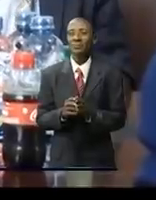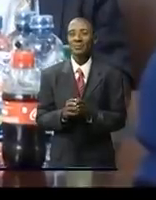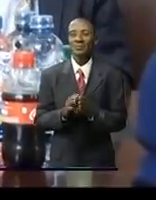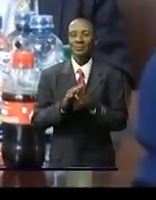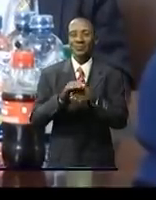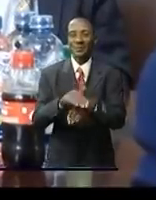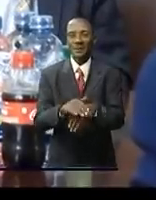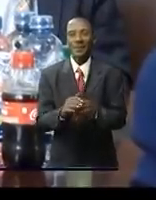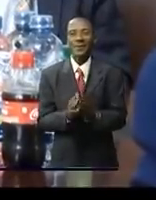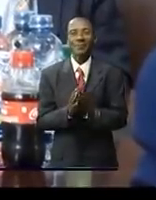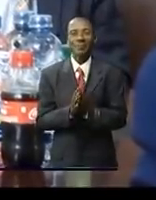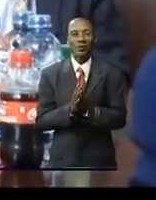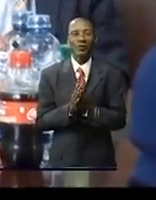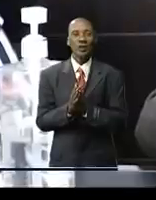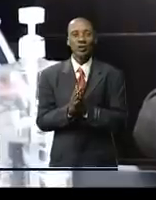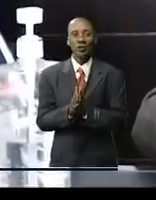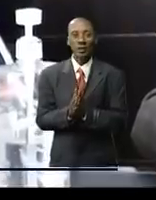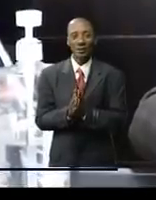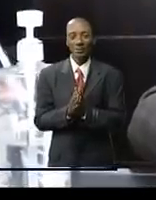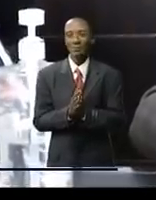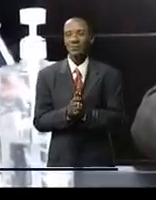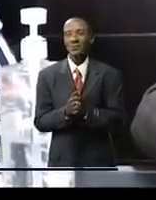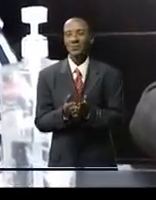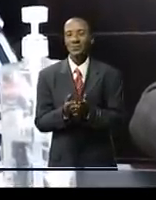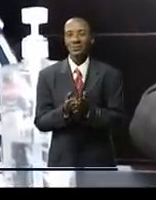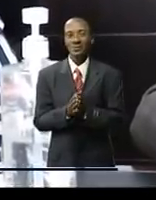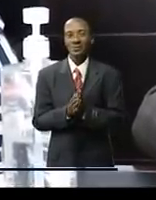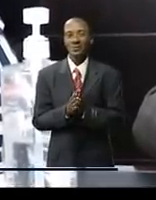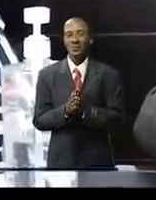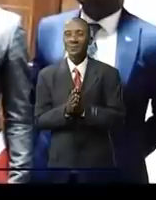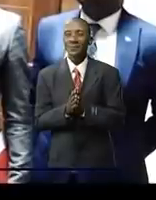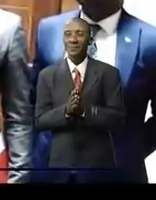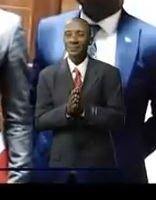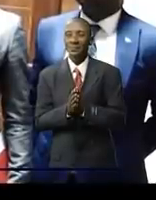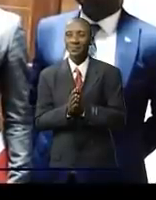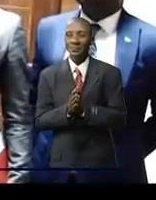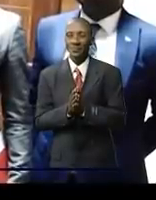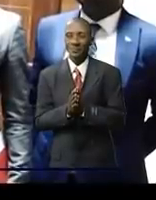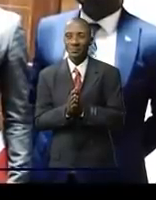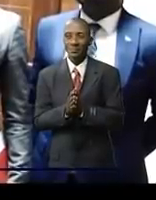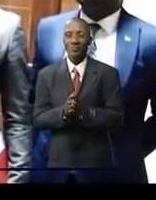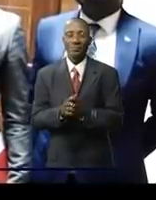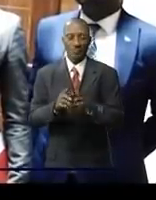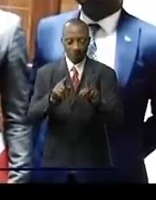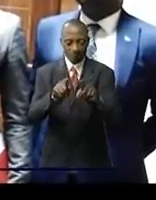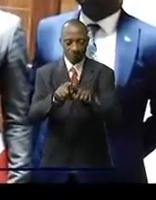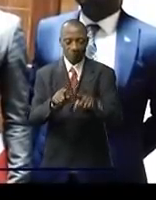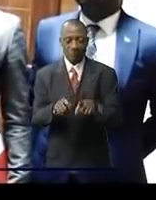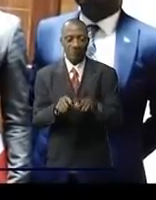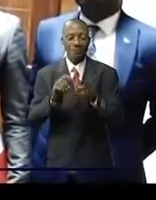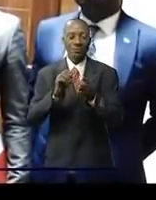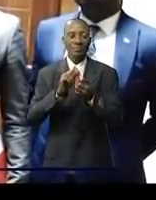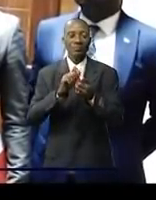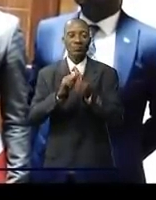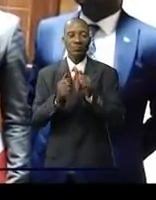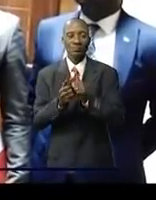au fonctionnement de la pari judiciaire dans leurs entités administratives. Il y a aussi le problème des carences de magistrats qui continuent à perdurer